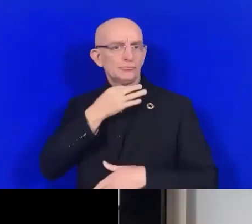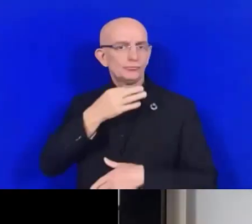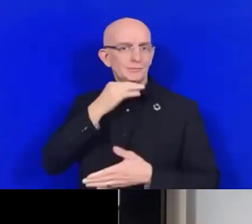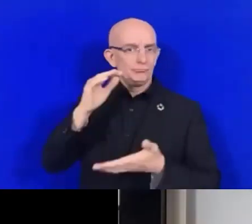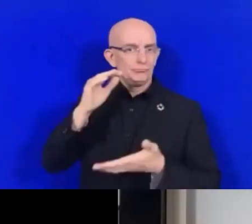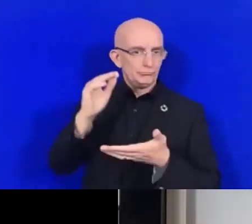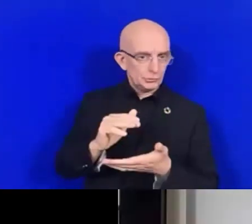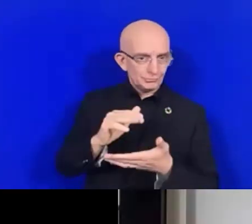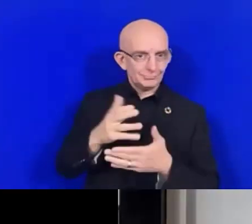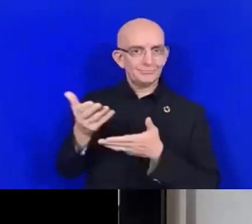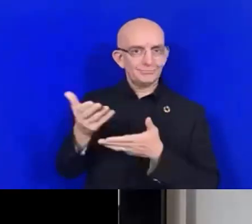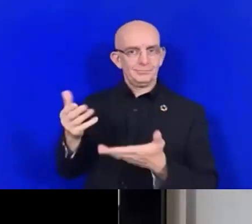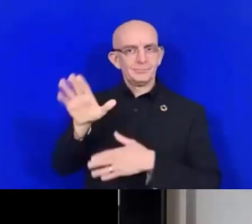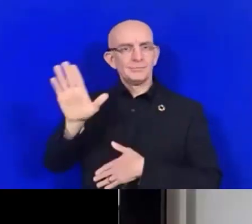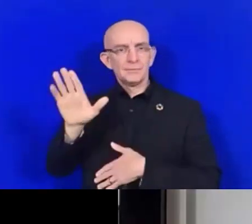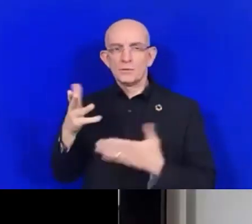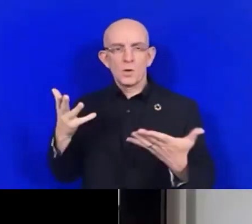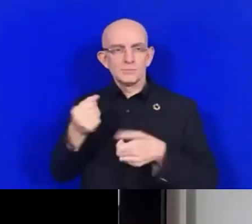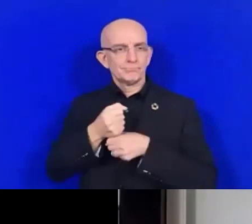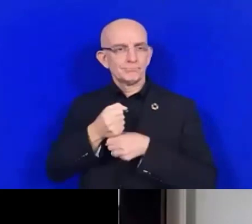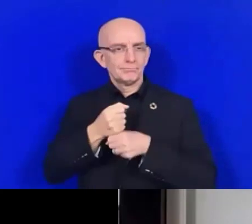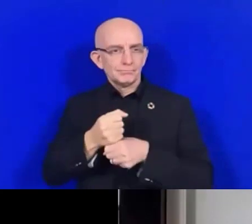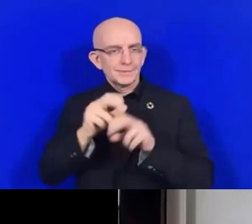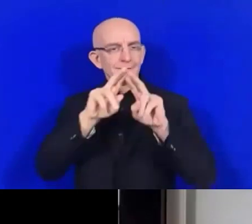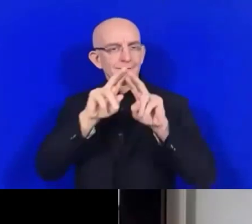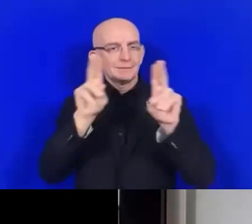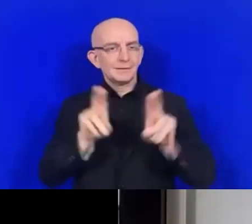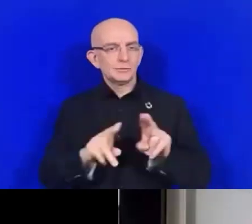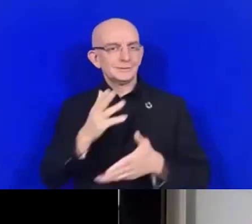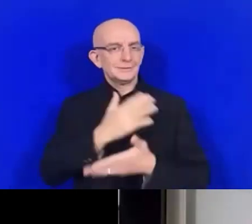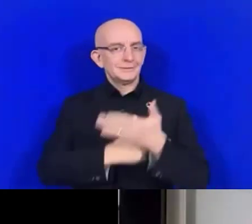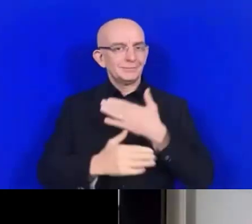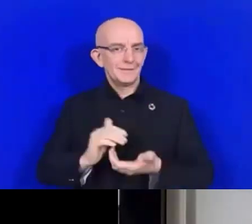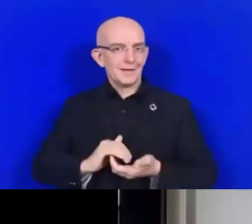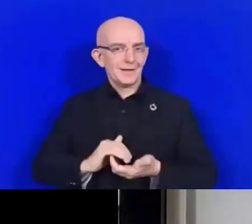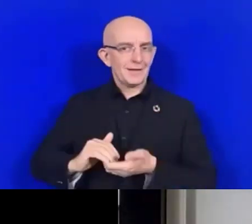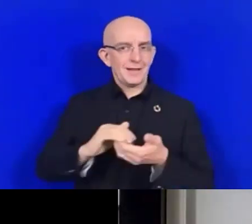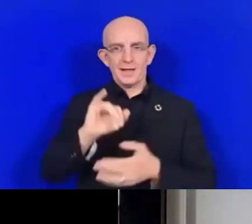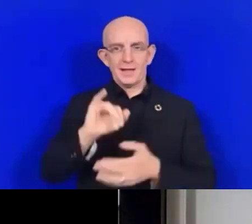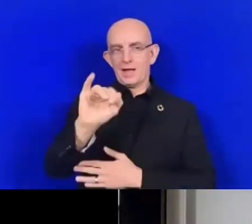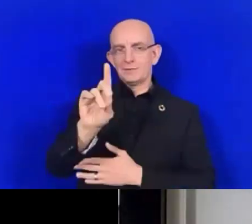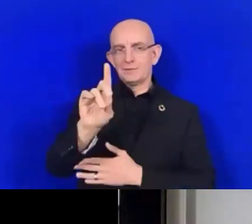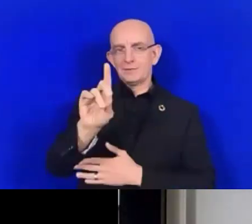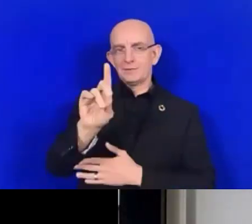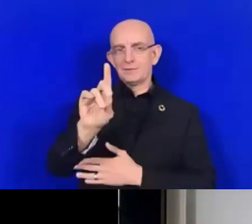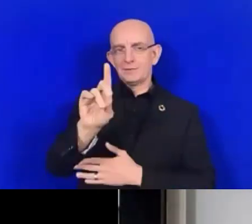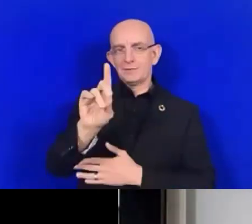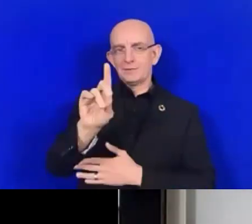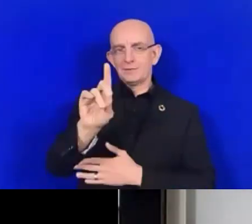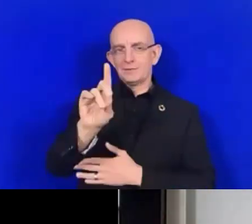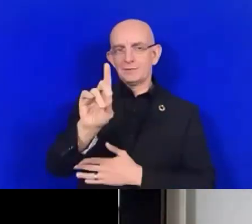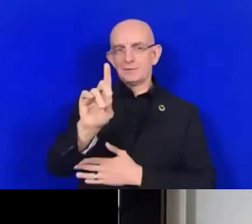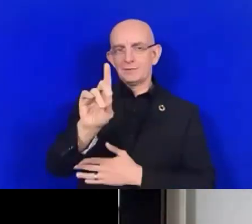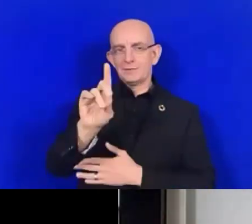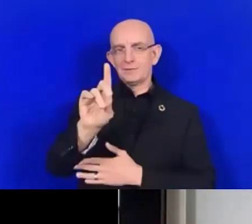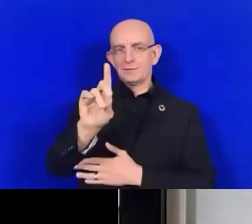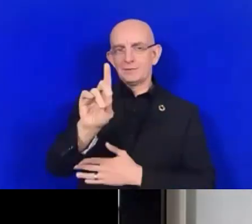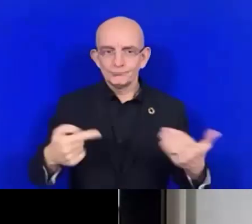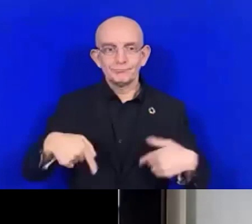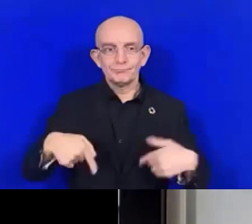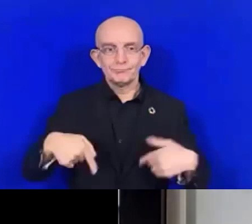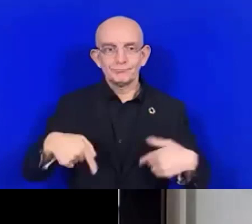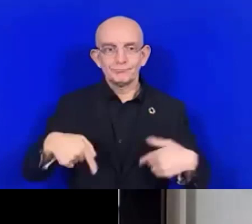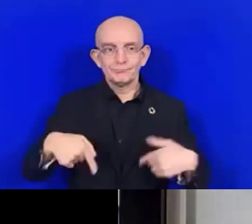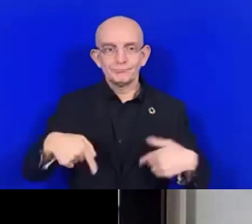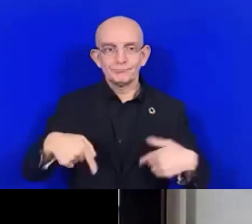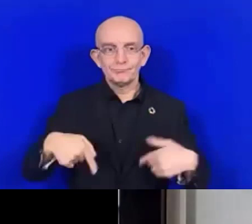à Bruxelles et je remarque que plusieurs personnes nous rencontrent. Ils viennent de plusieurs des quatre coins du monde. Merci à l